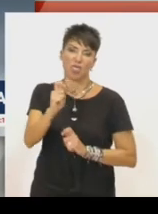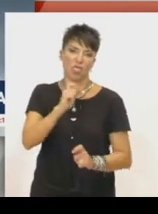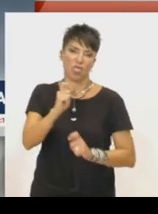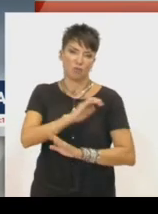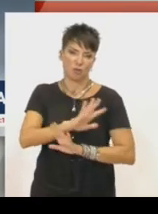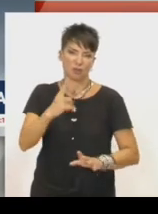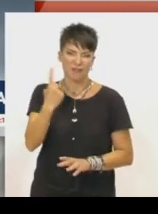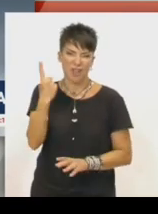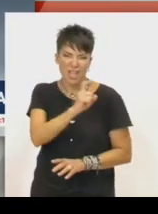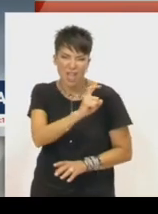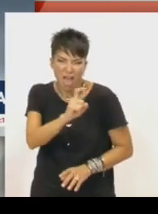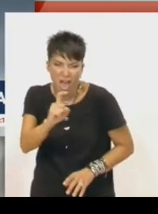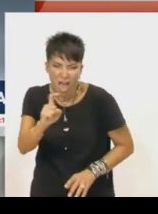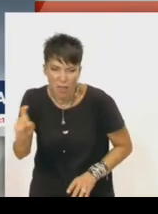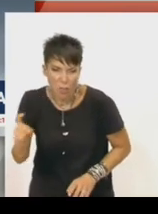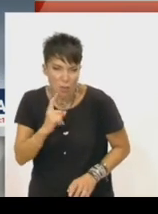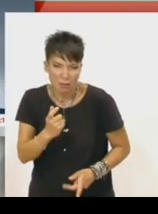100 ζωές. Κώστα Χαραδαβέλα, να σας ευχαριστήσω πολύ.